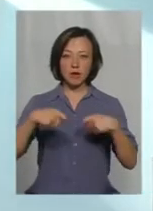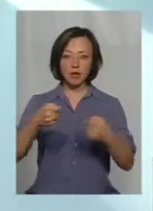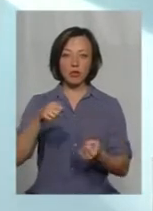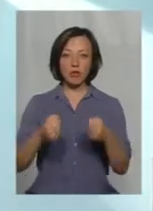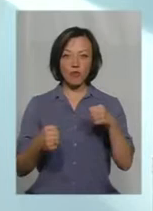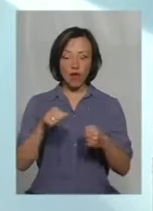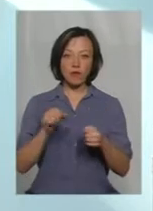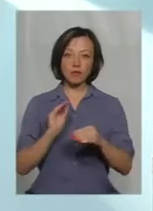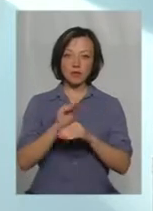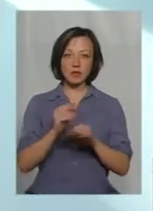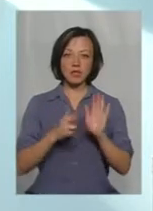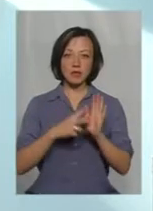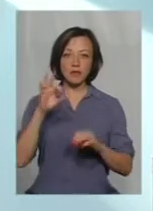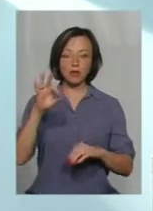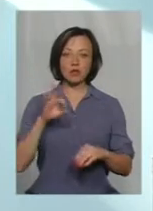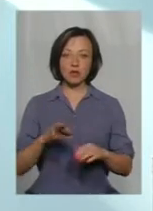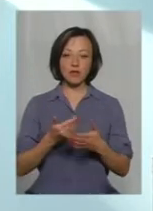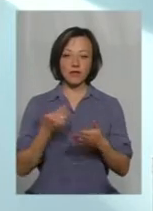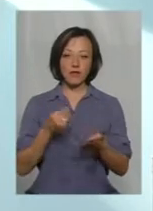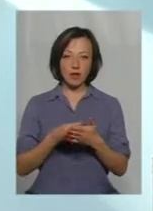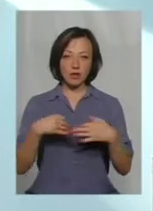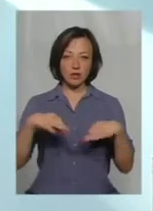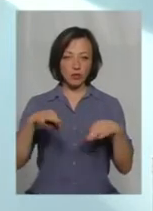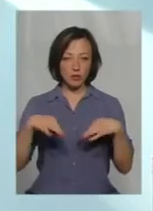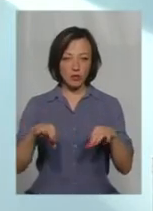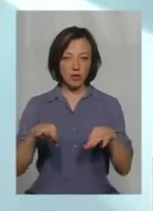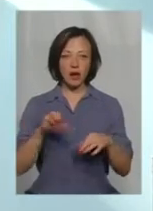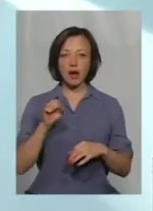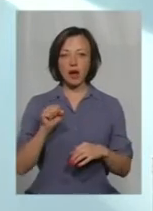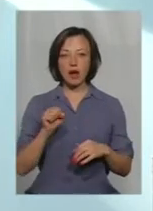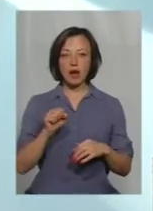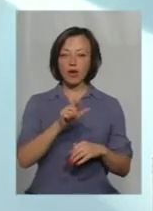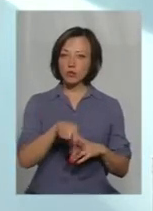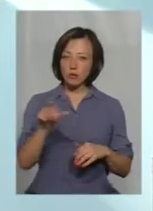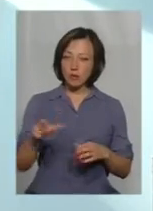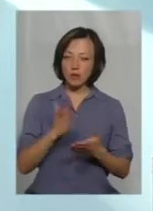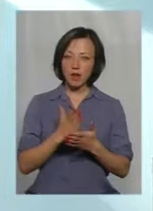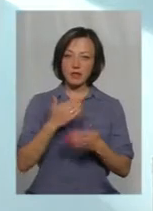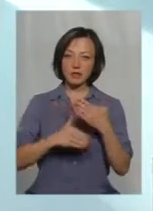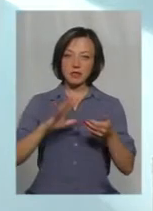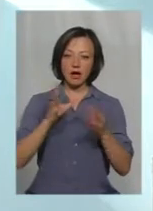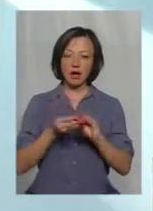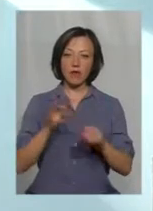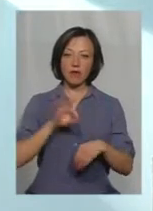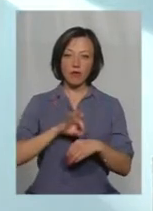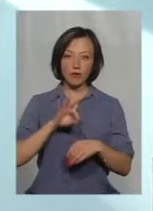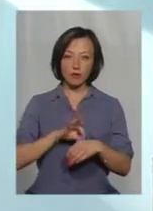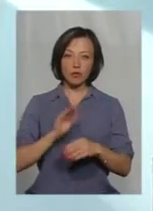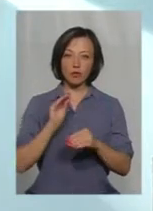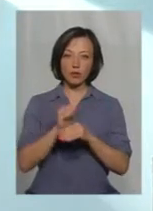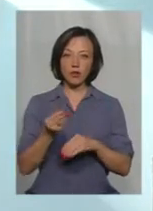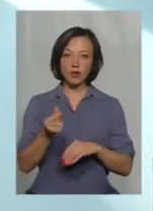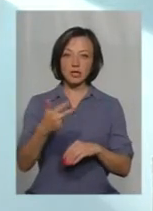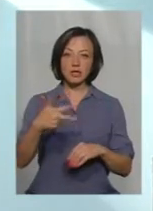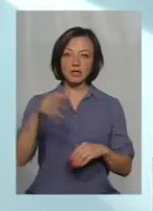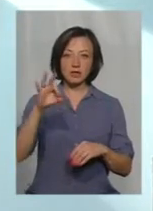керування, доплачили 7% від вартості автомобіля, а особи, які мали інвалідні загальне захворювання, вони доплачили